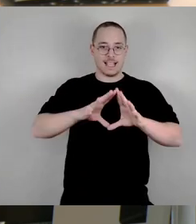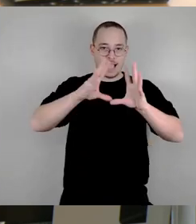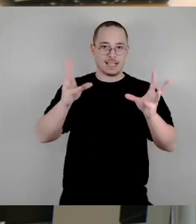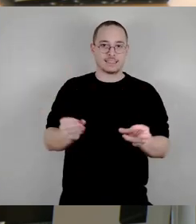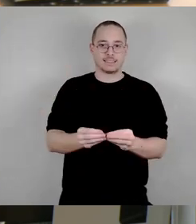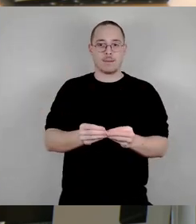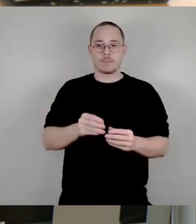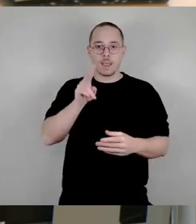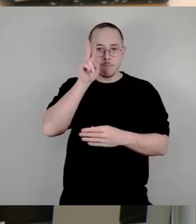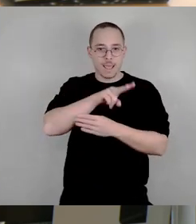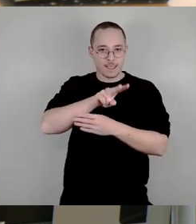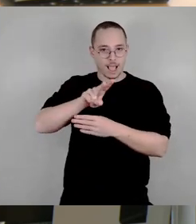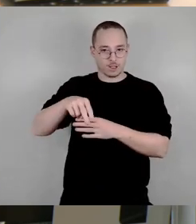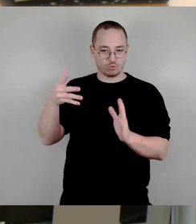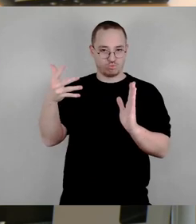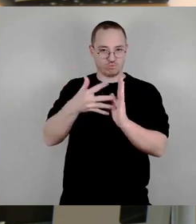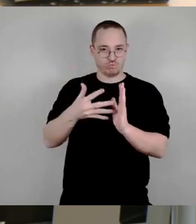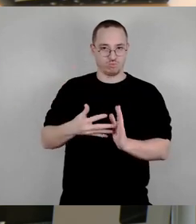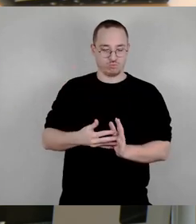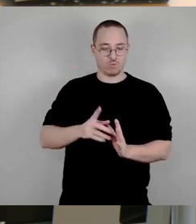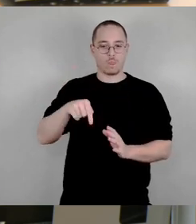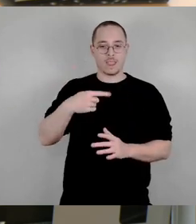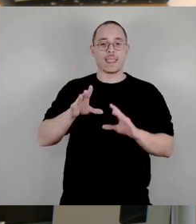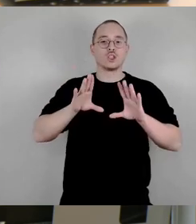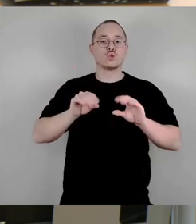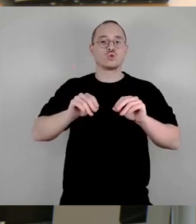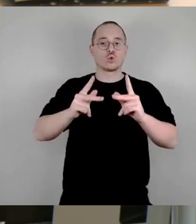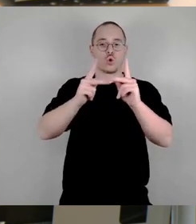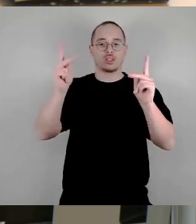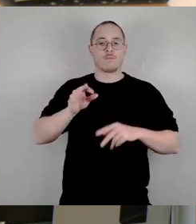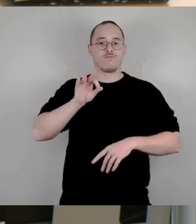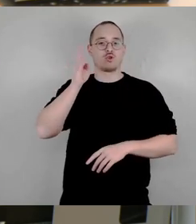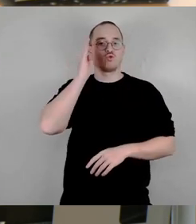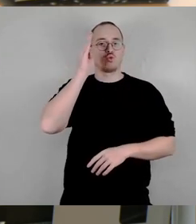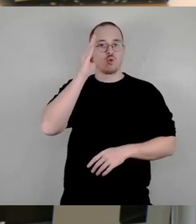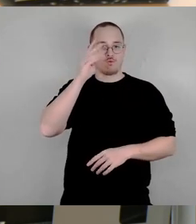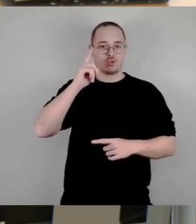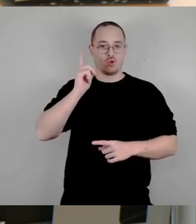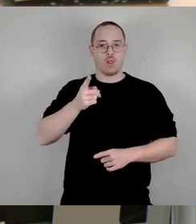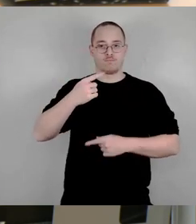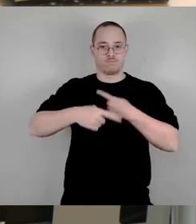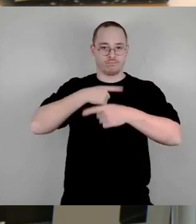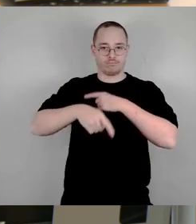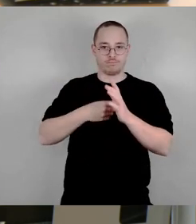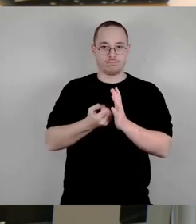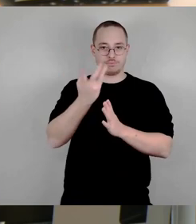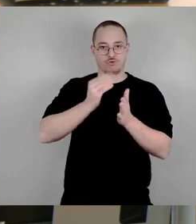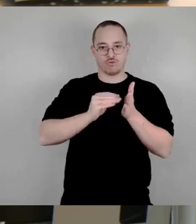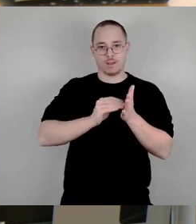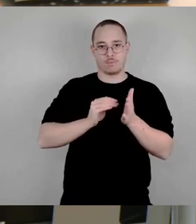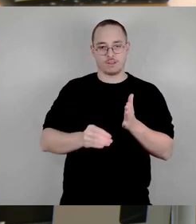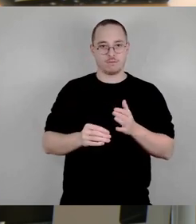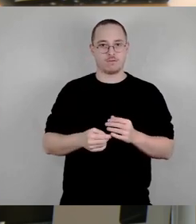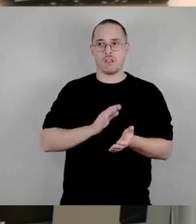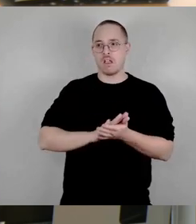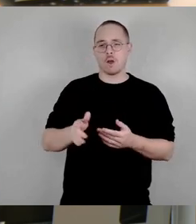Zukunft zu entwickeln. Wir dürfen dabei nicht den Fehler machen, einfach nur auf Wattenfall zu verweisen. So nach